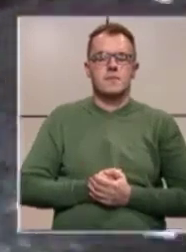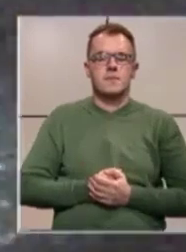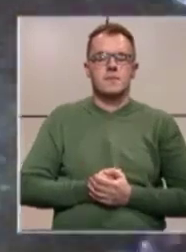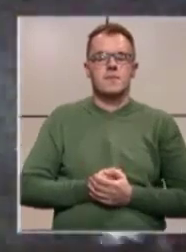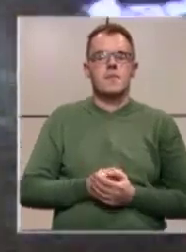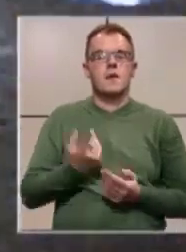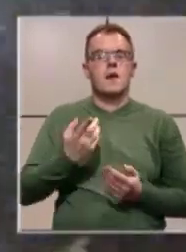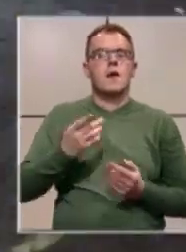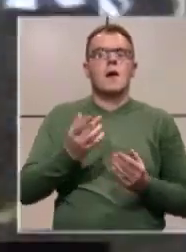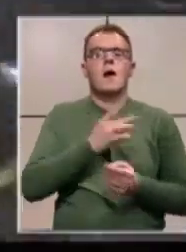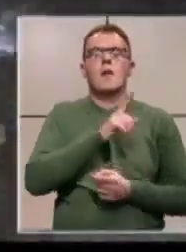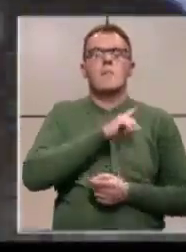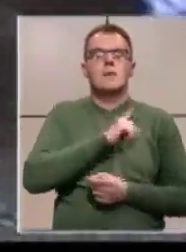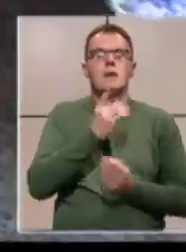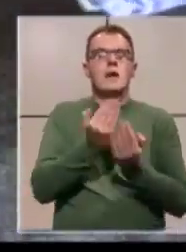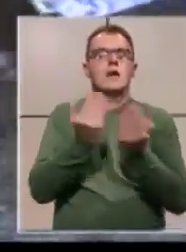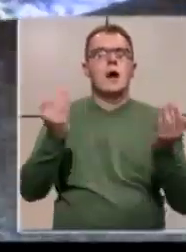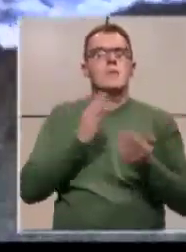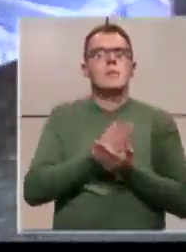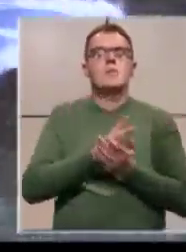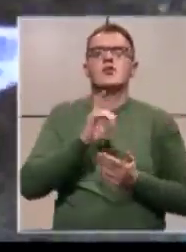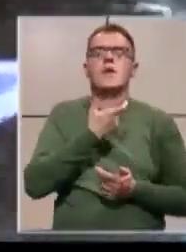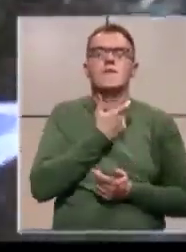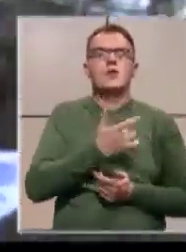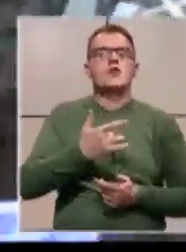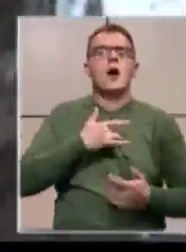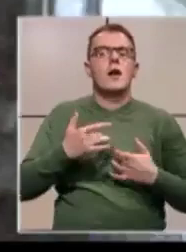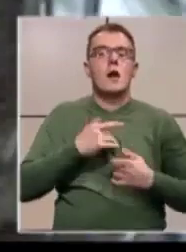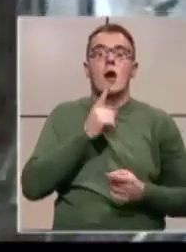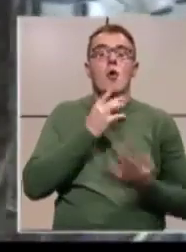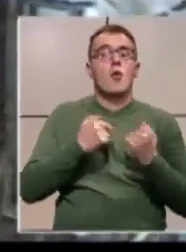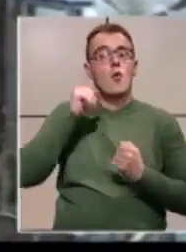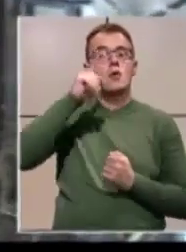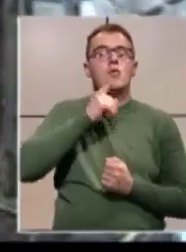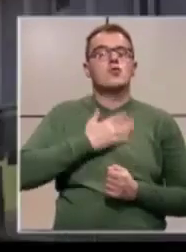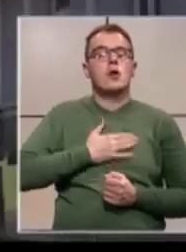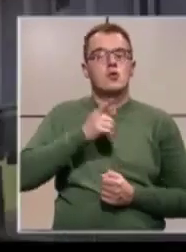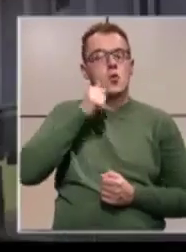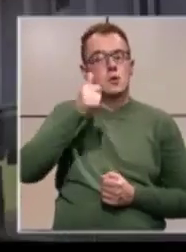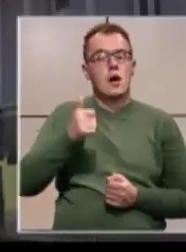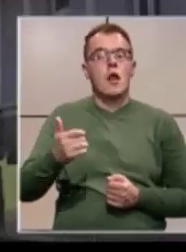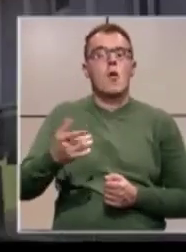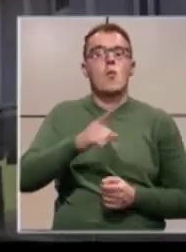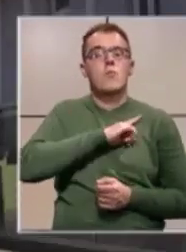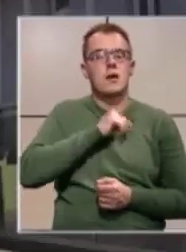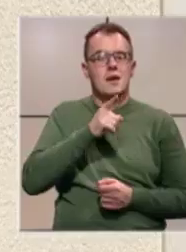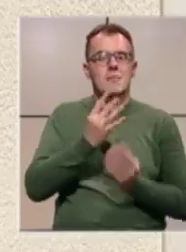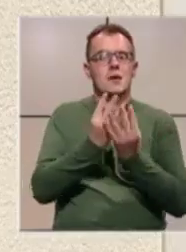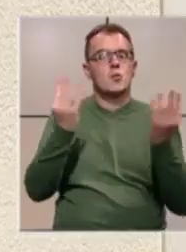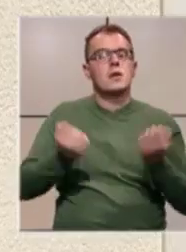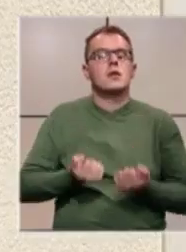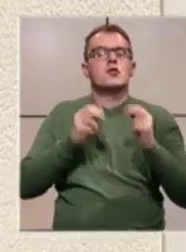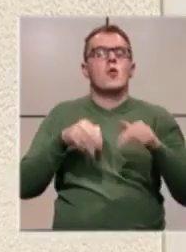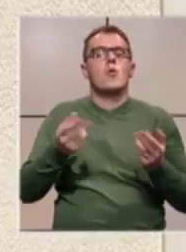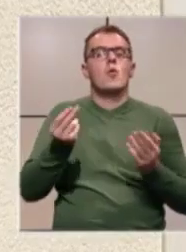Masakr na kapiji će biti vječna rana u srcima Tuzlaka, no oni čiji su najdraži tog dana ubijeni pred kapijom, teško mogu